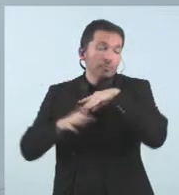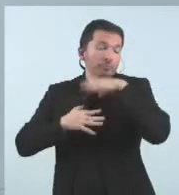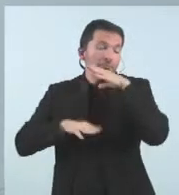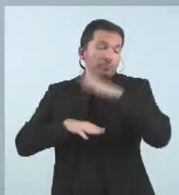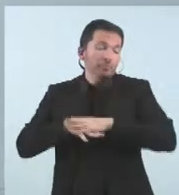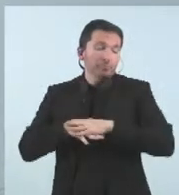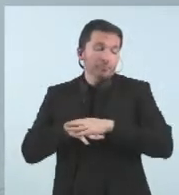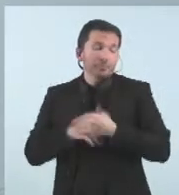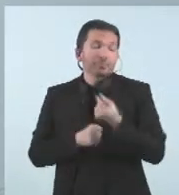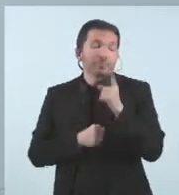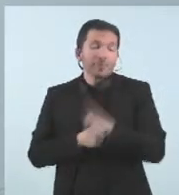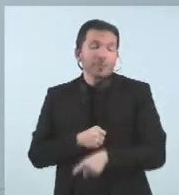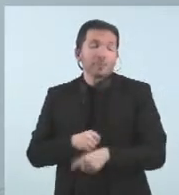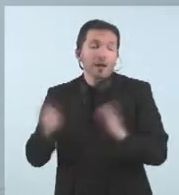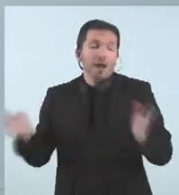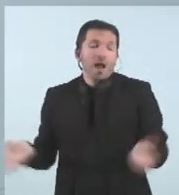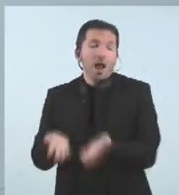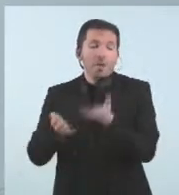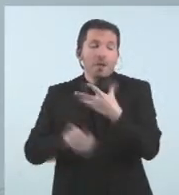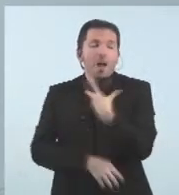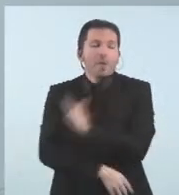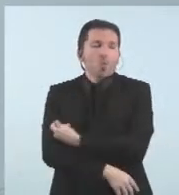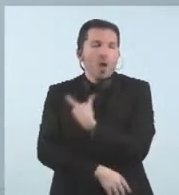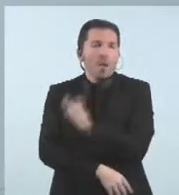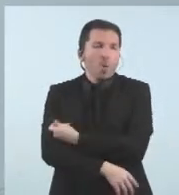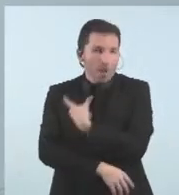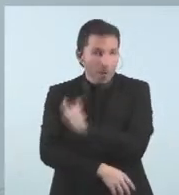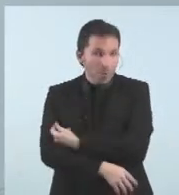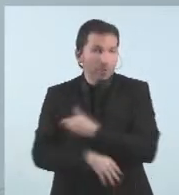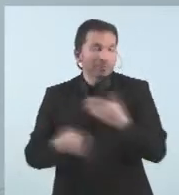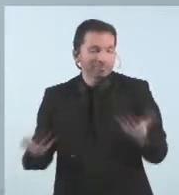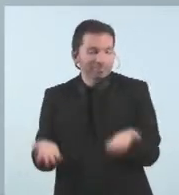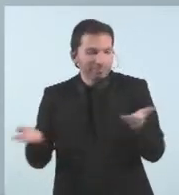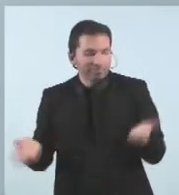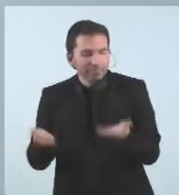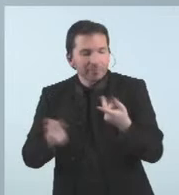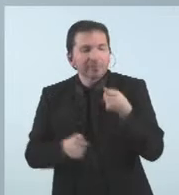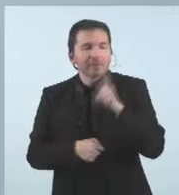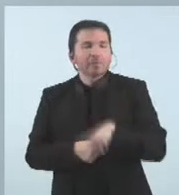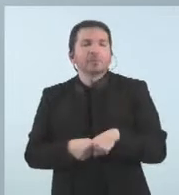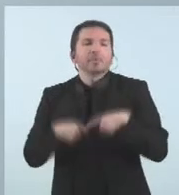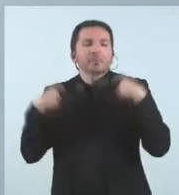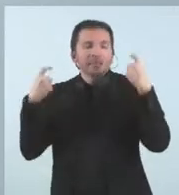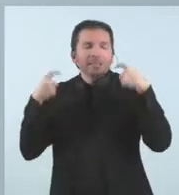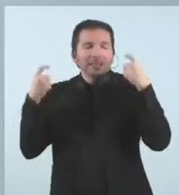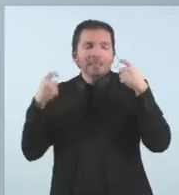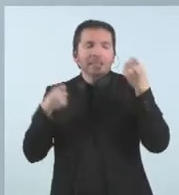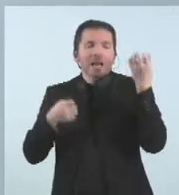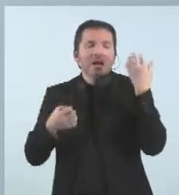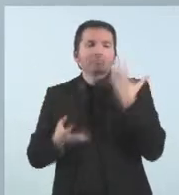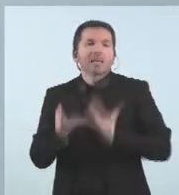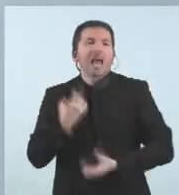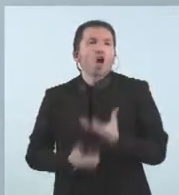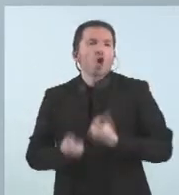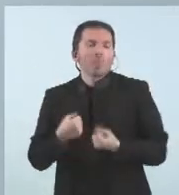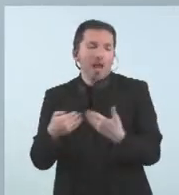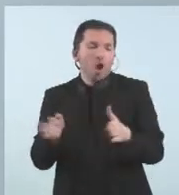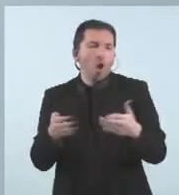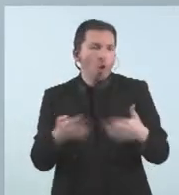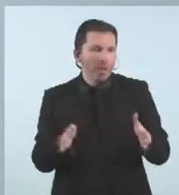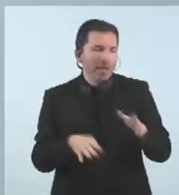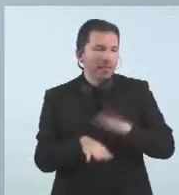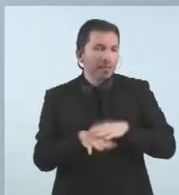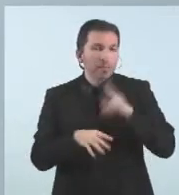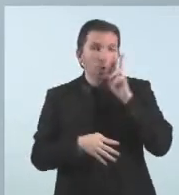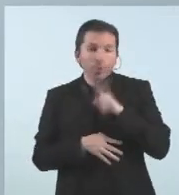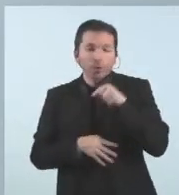he intentat tenir tota l'economia i la mobilitat el més oberta possible com hem intentat fer en aquest país que hem vist que aquests Nadals la